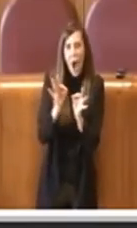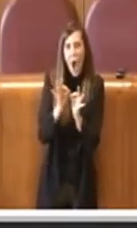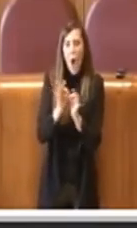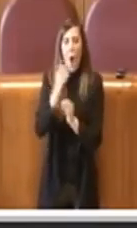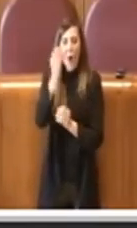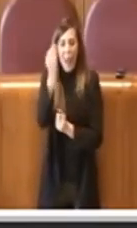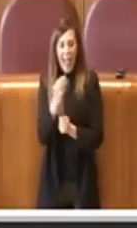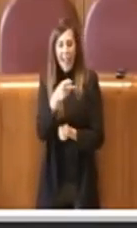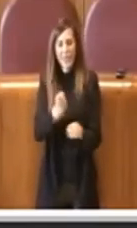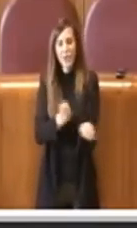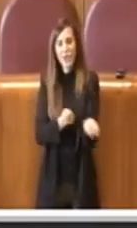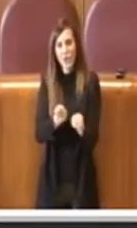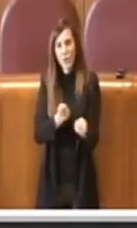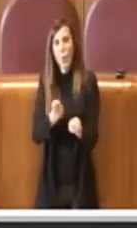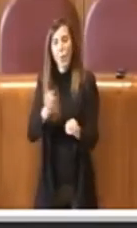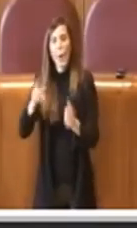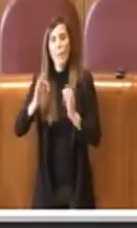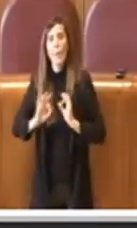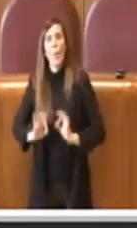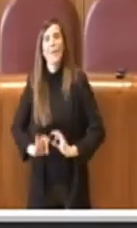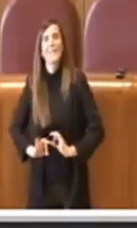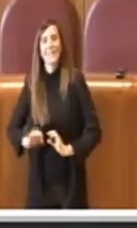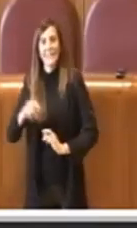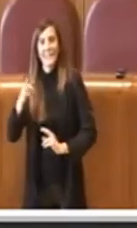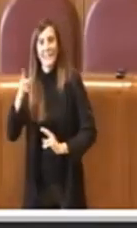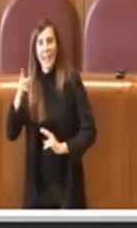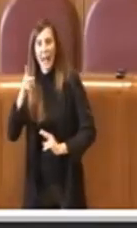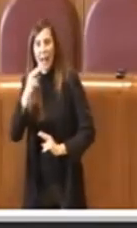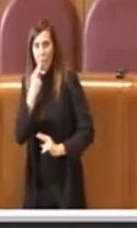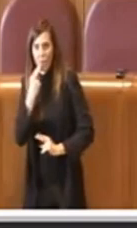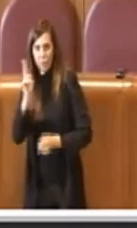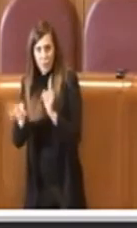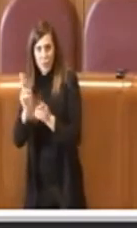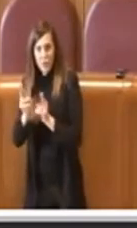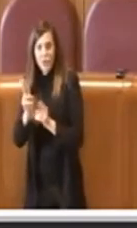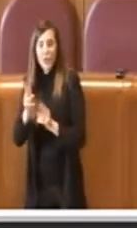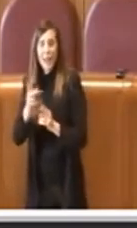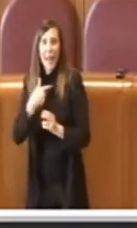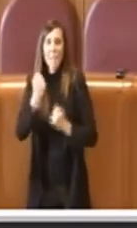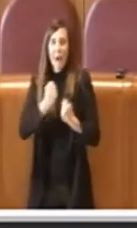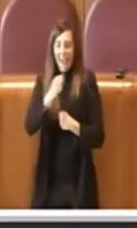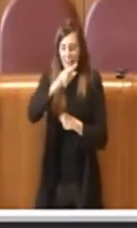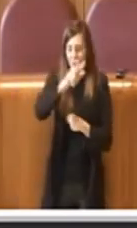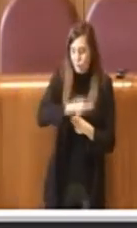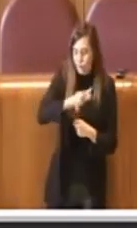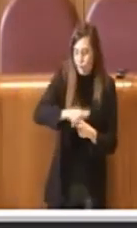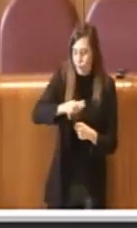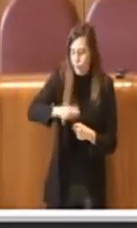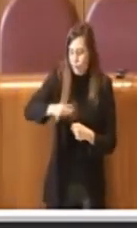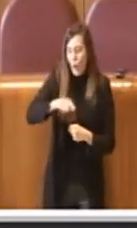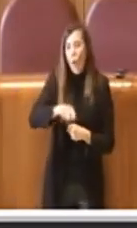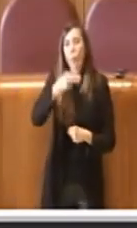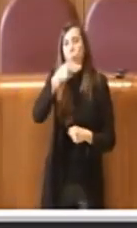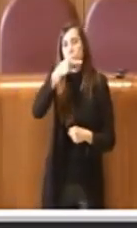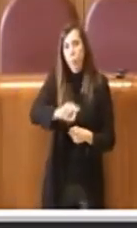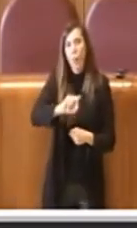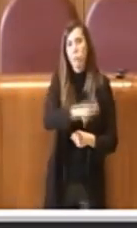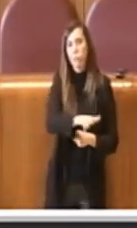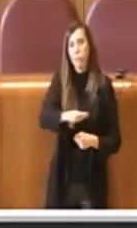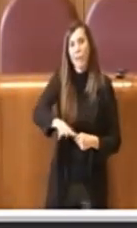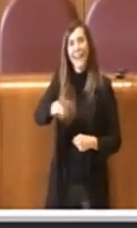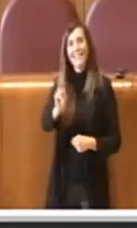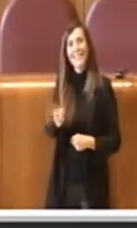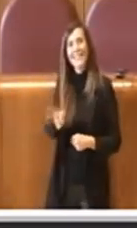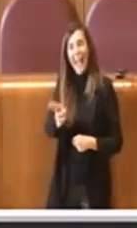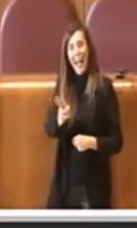antigestori e la polizia locale degli appositi stalli dove possono stazionare i taxi e quindi fare servizio